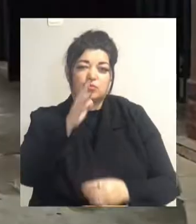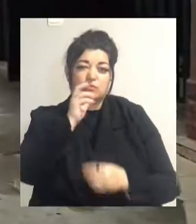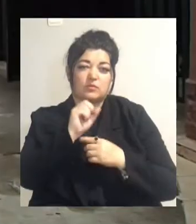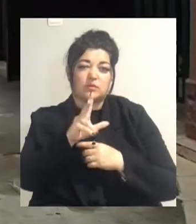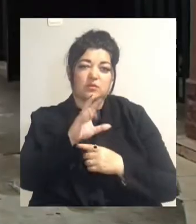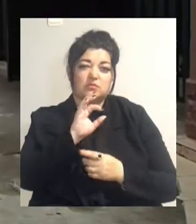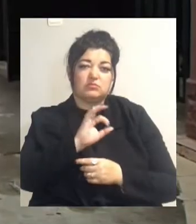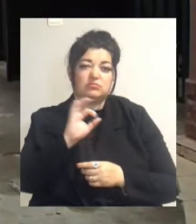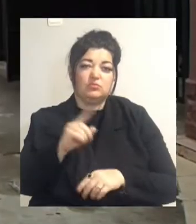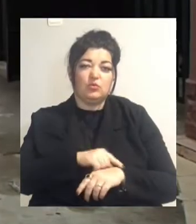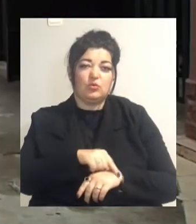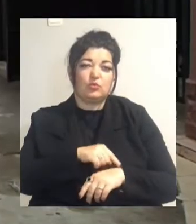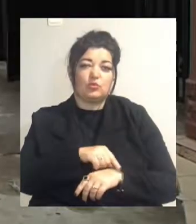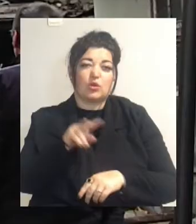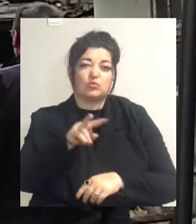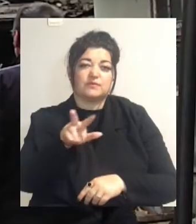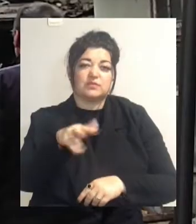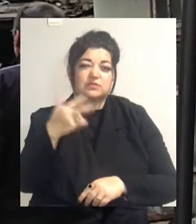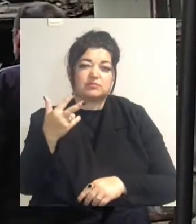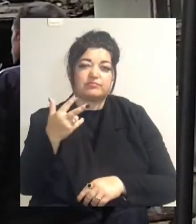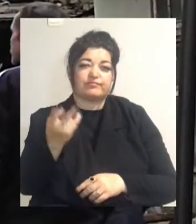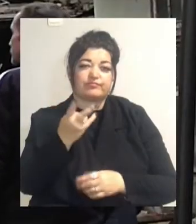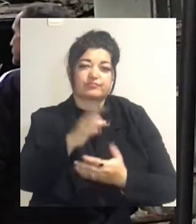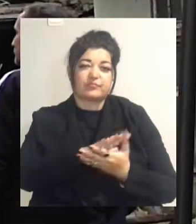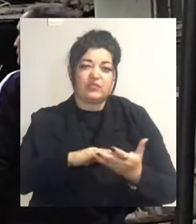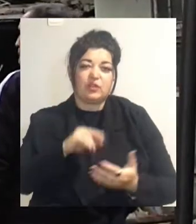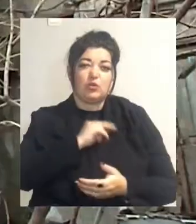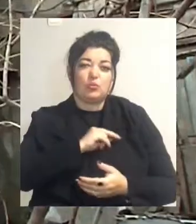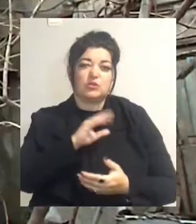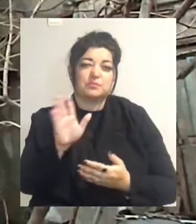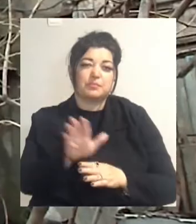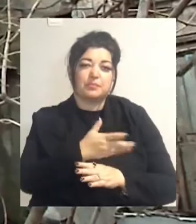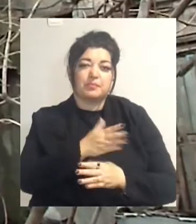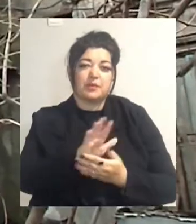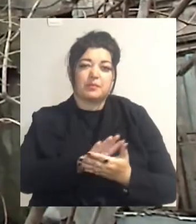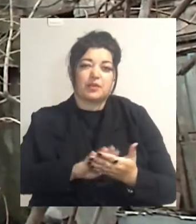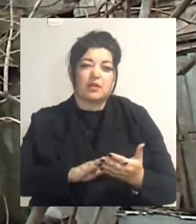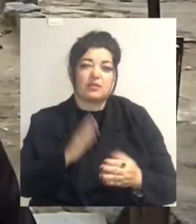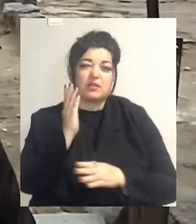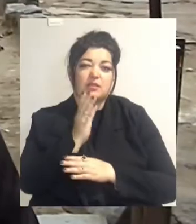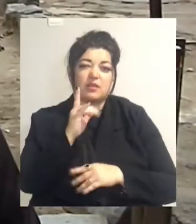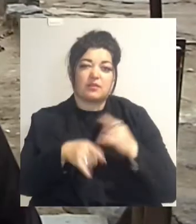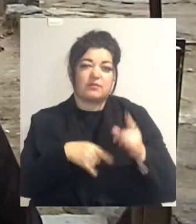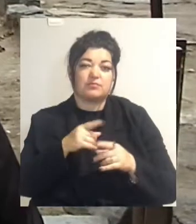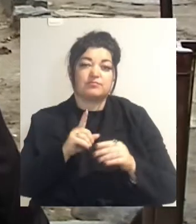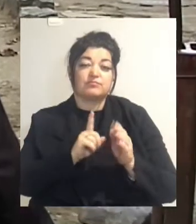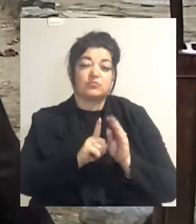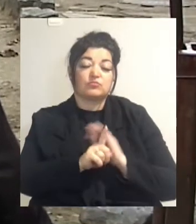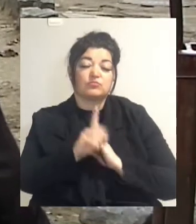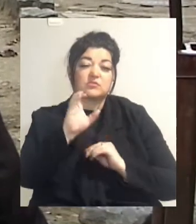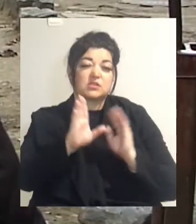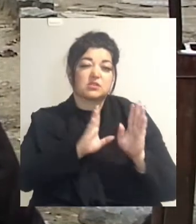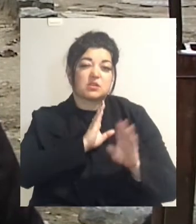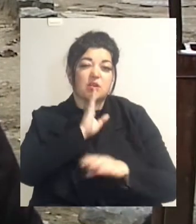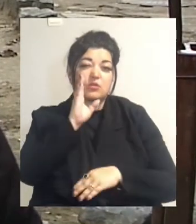на Різовській 33 тривали роботи з прибирання дерева. Підіймати тополю почали зранку, розповіла мешканка будинку